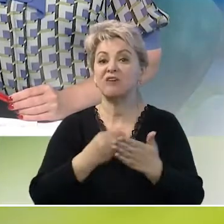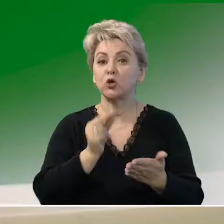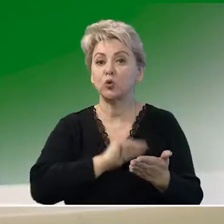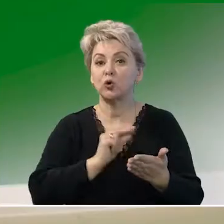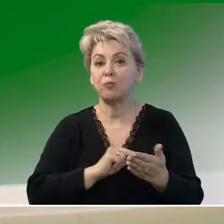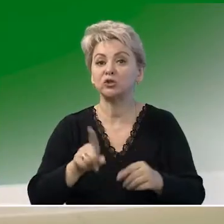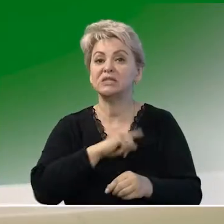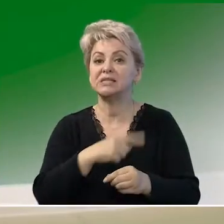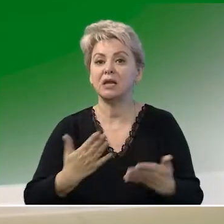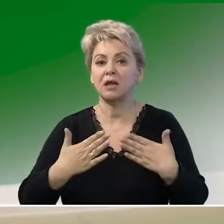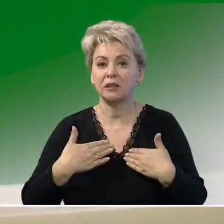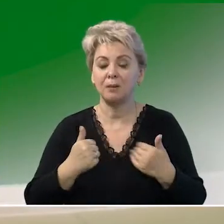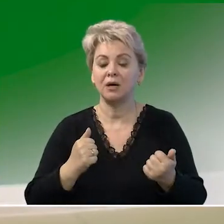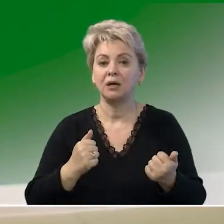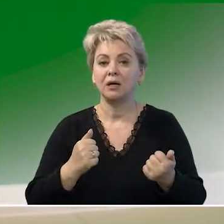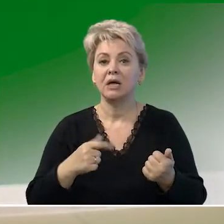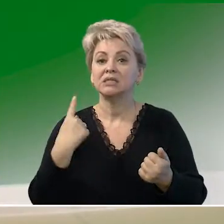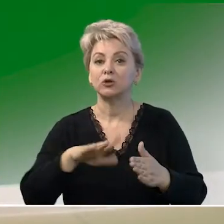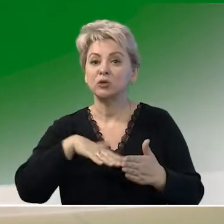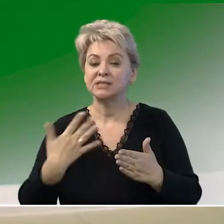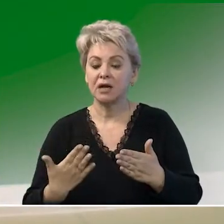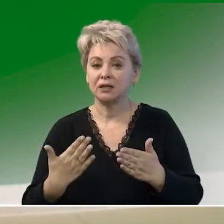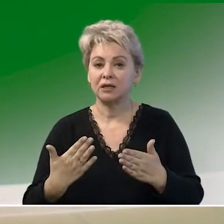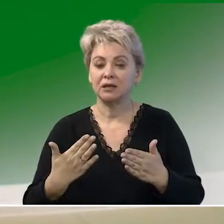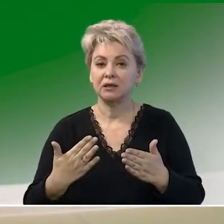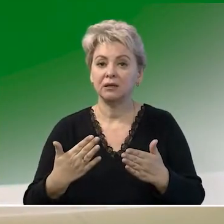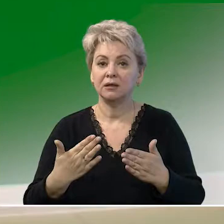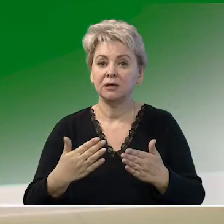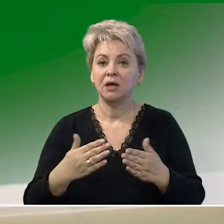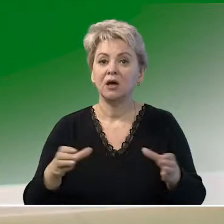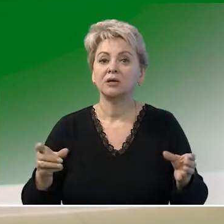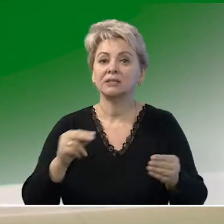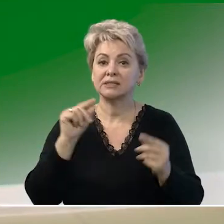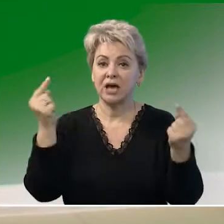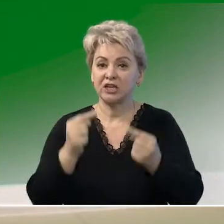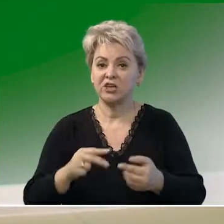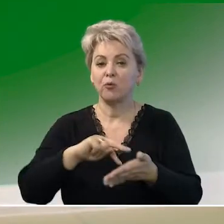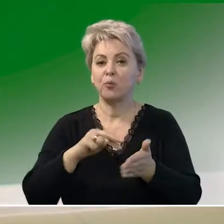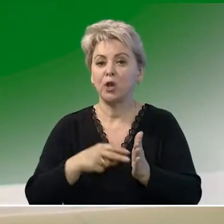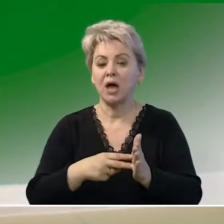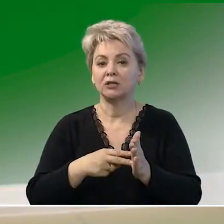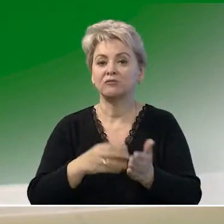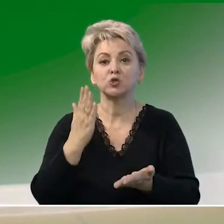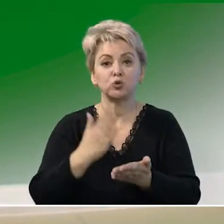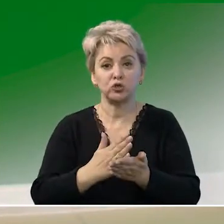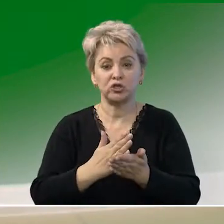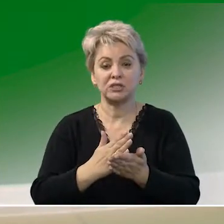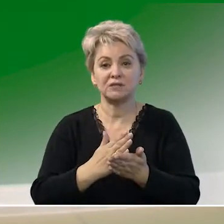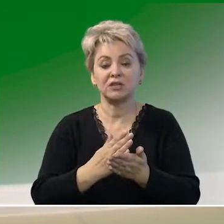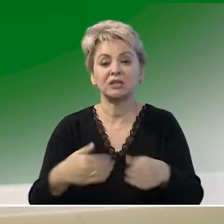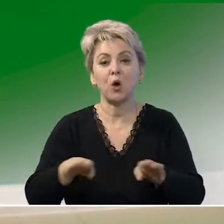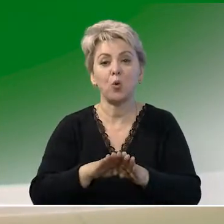работу. Сильно нам, с одной стороны, скорректировал планы от существующей